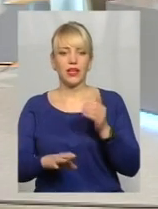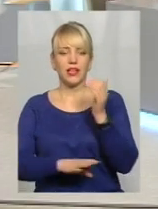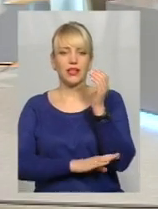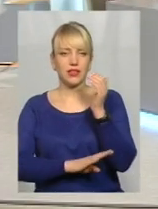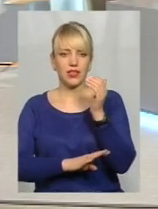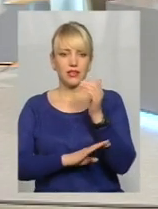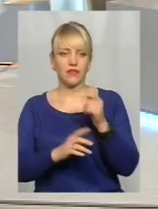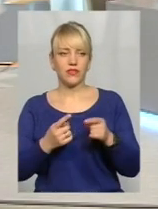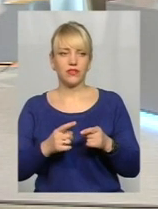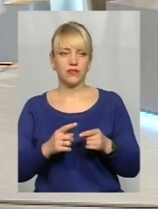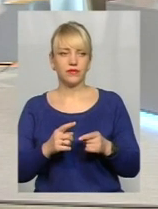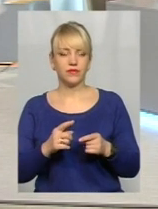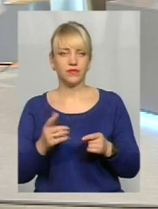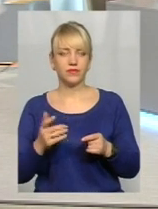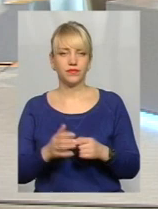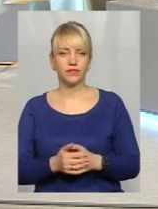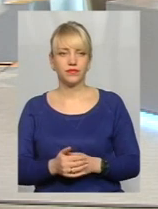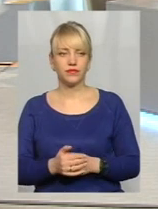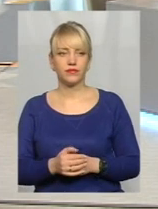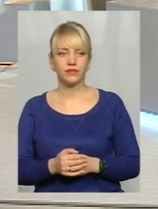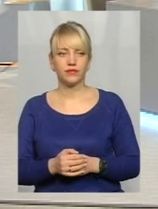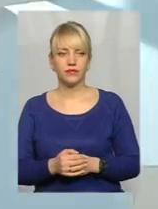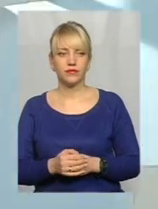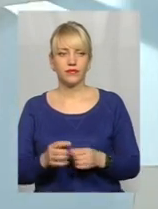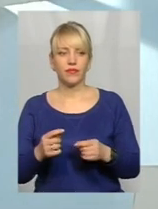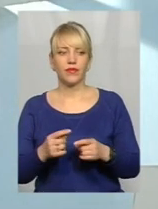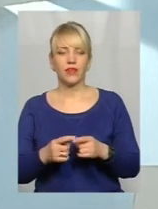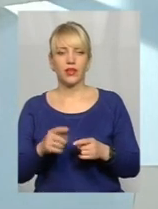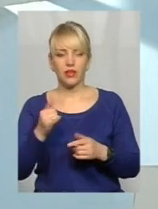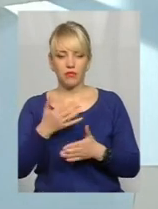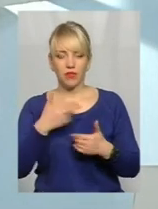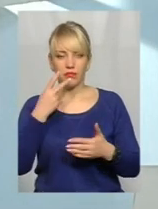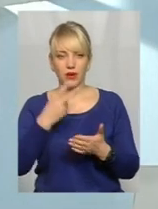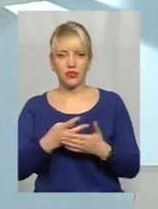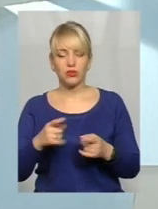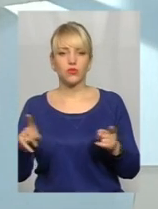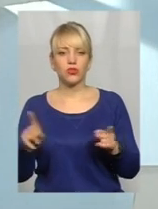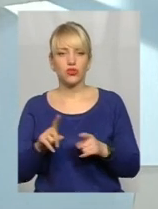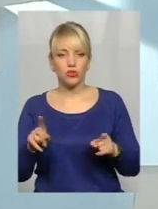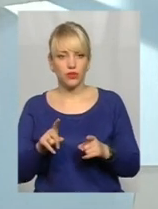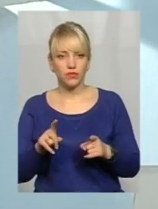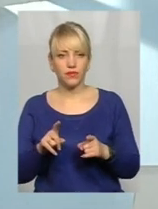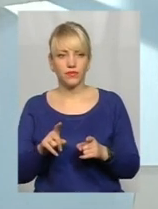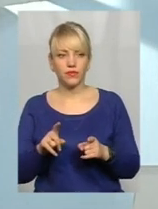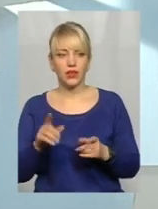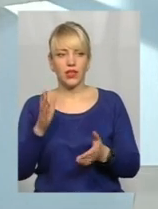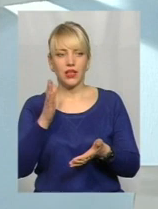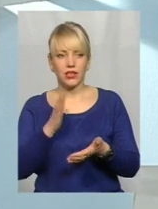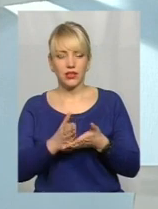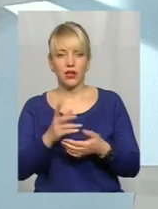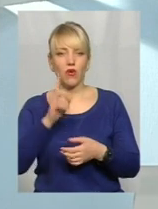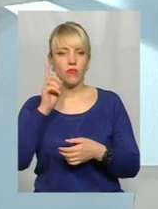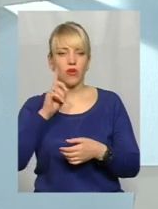вздовж доріг біля нас, це дерева. Ми бачимо зараз тенденцію, що просто йде